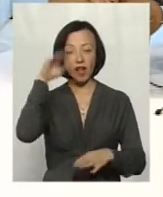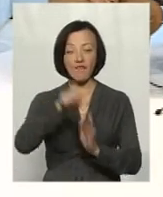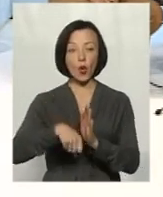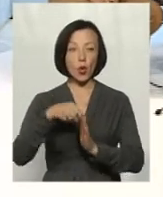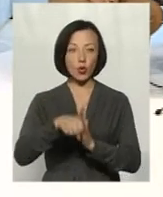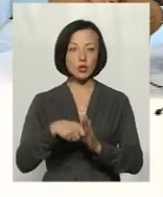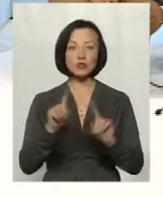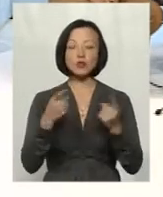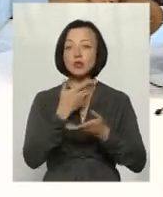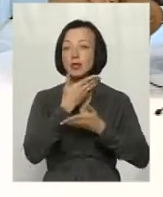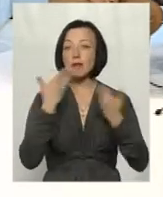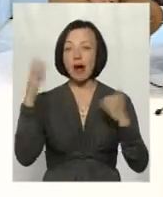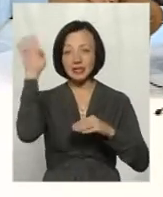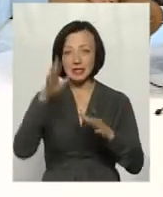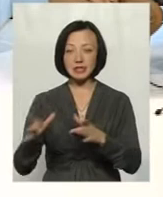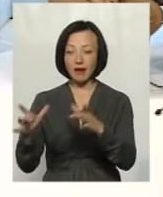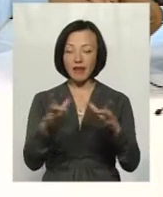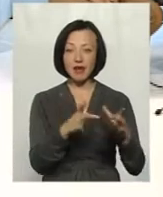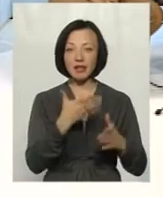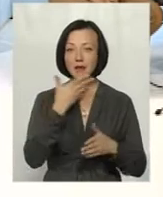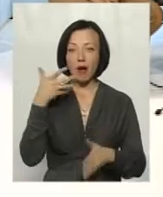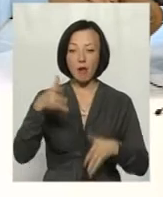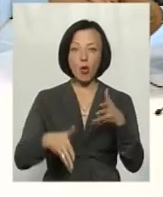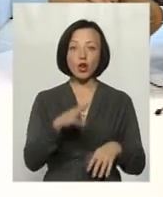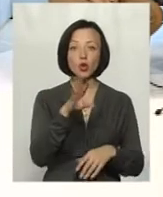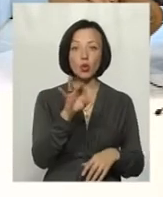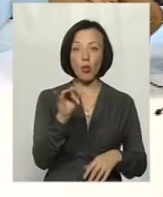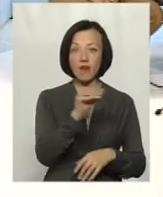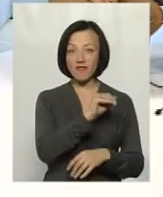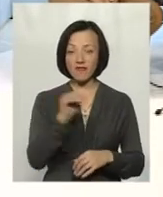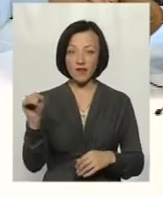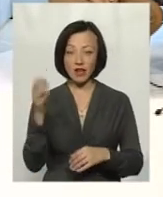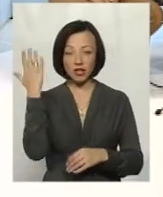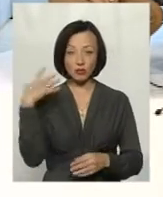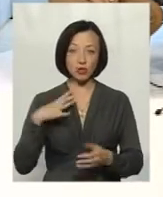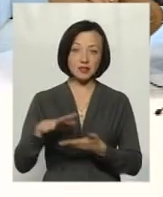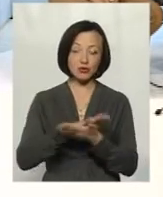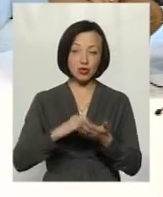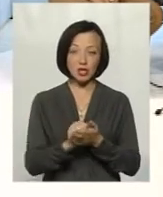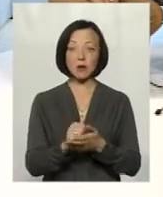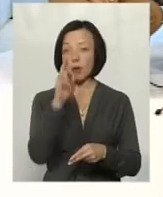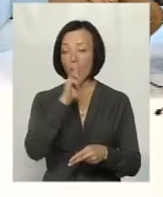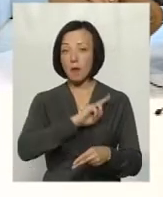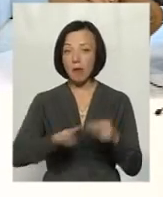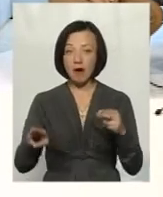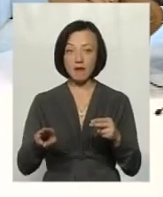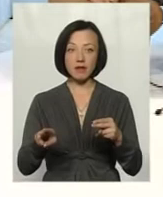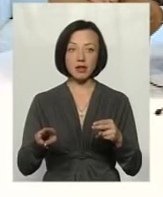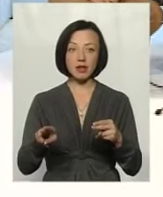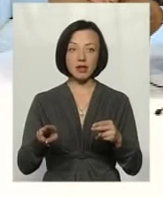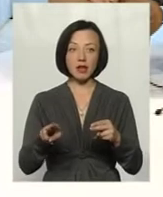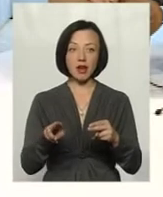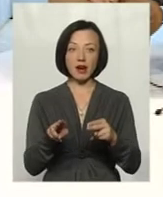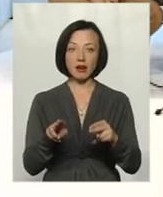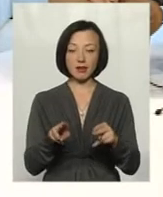тому що немає ставків, немає торфяних боліт, які мільяратори знищили, і пропав буфер, який